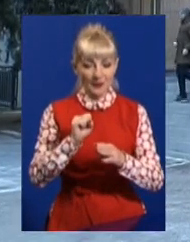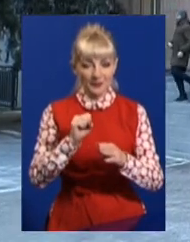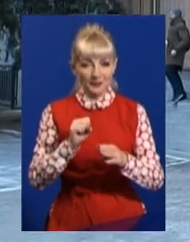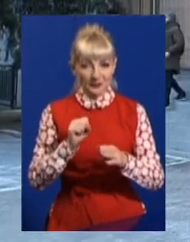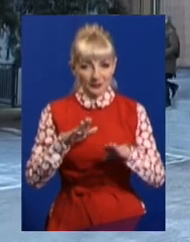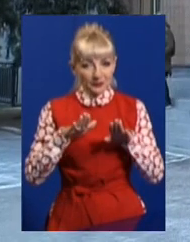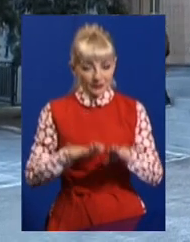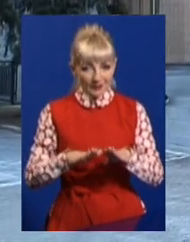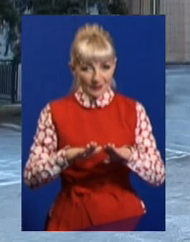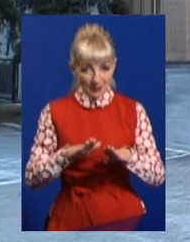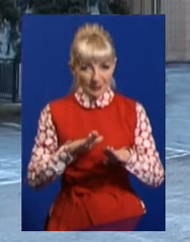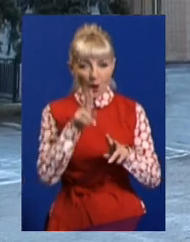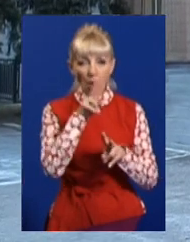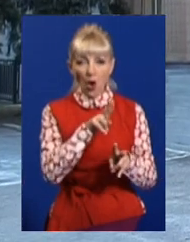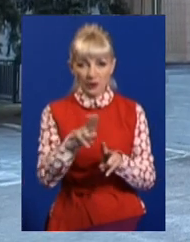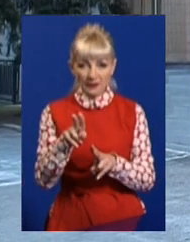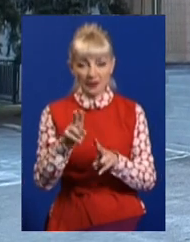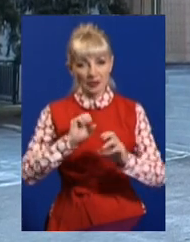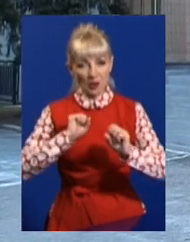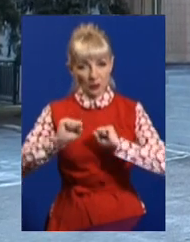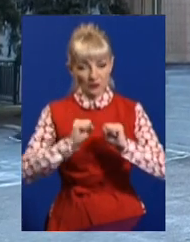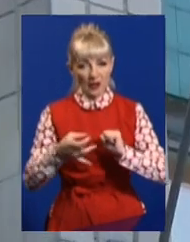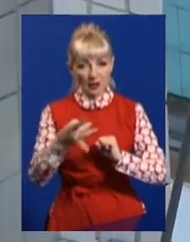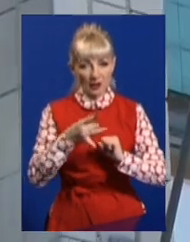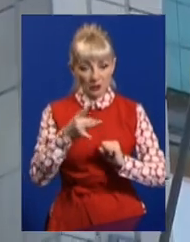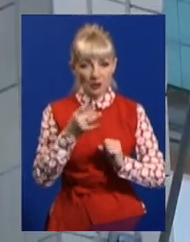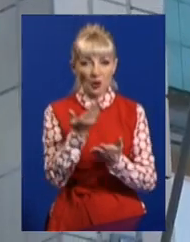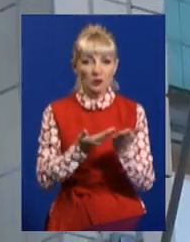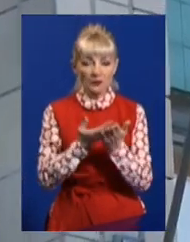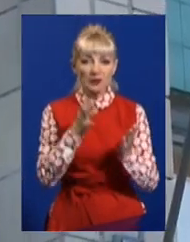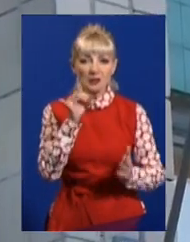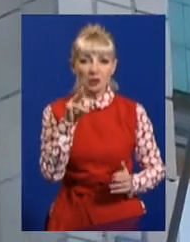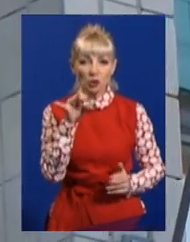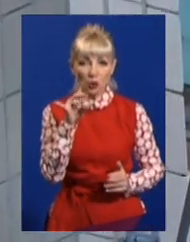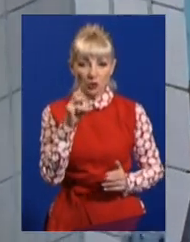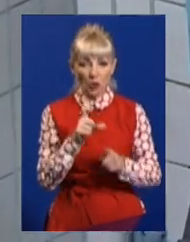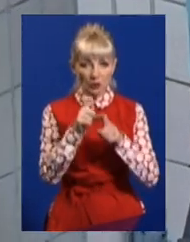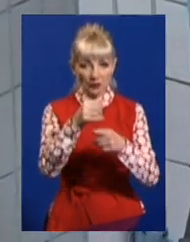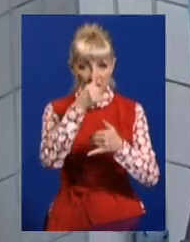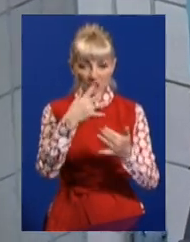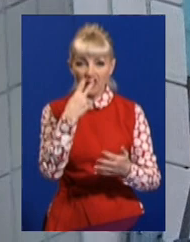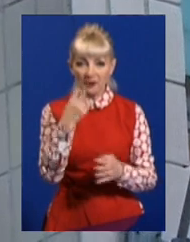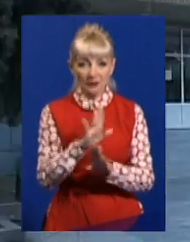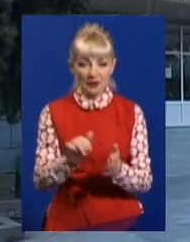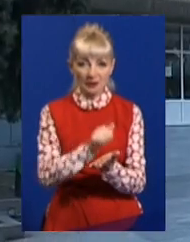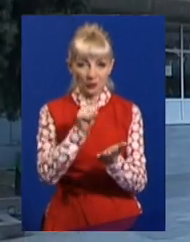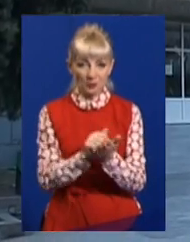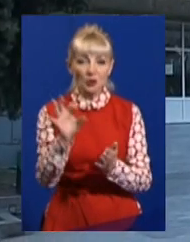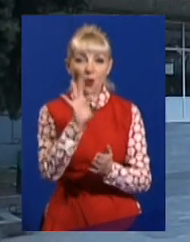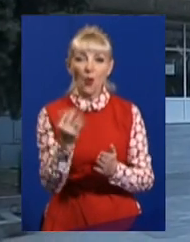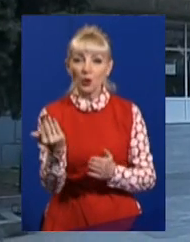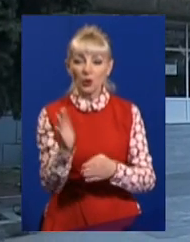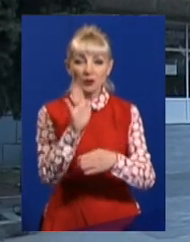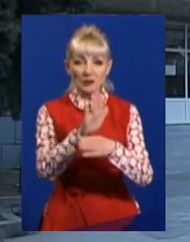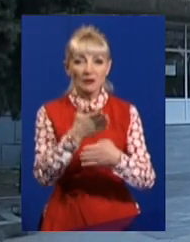які саме посадові обов'язки на цій посаді, речник мерії Юрій Сидоренко відповісти не зміг. Каже, не бачив документів про призначення.